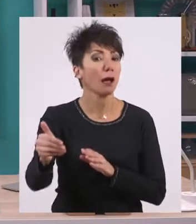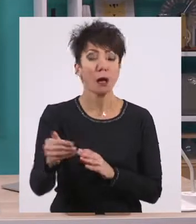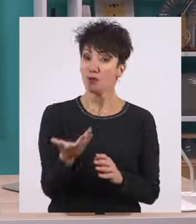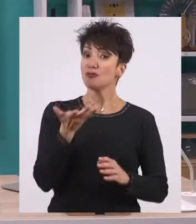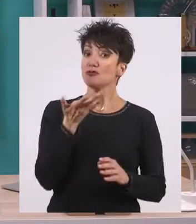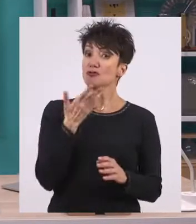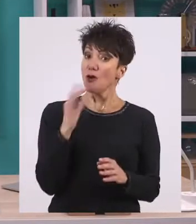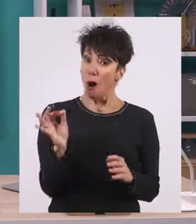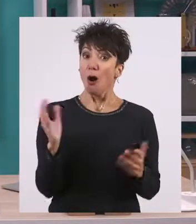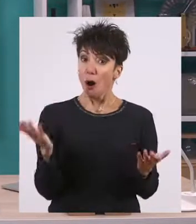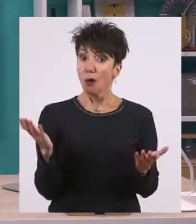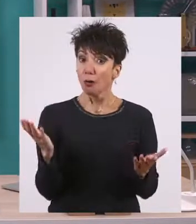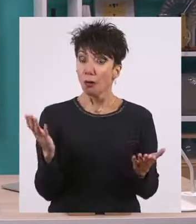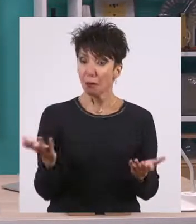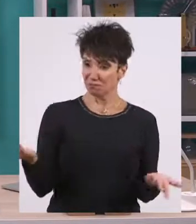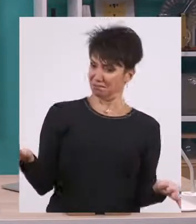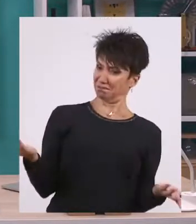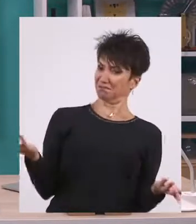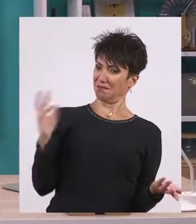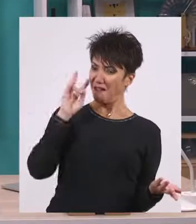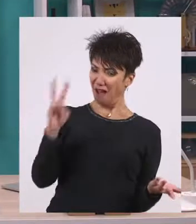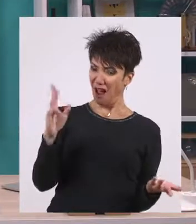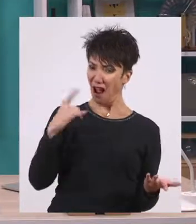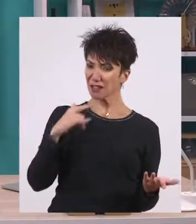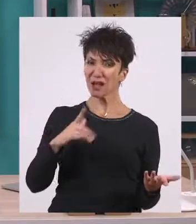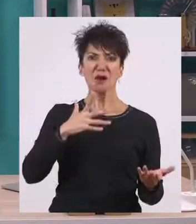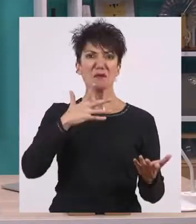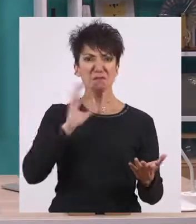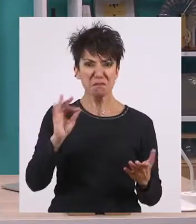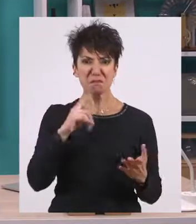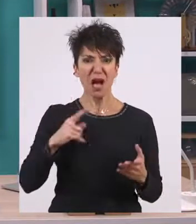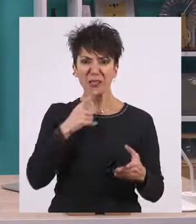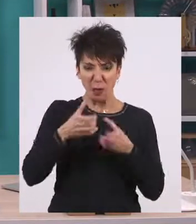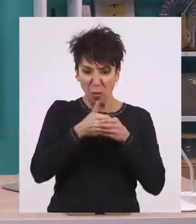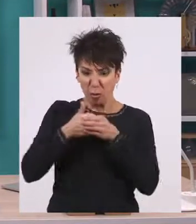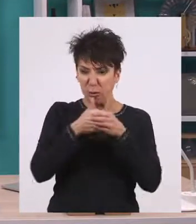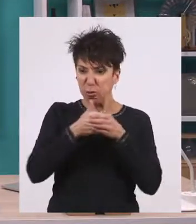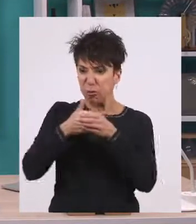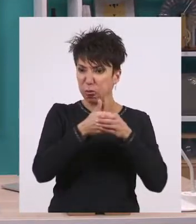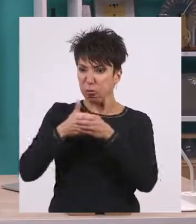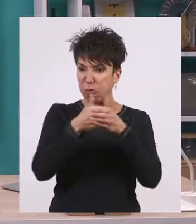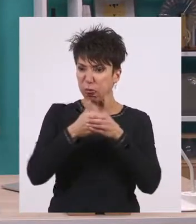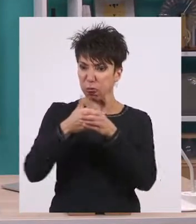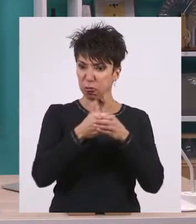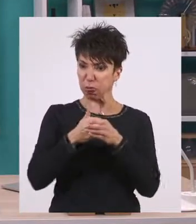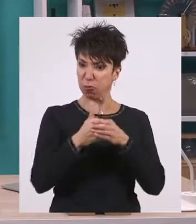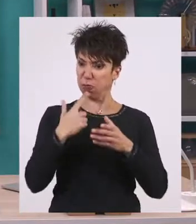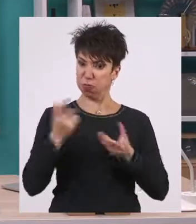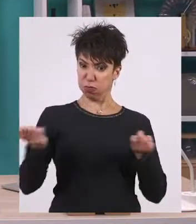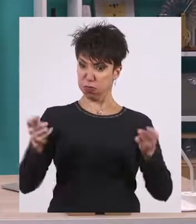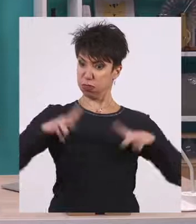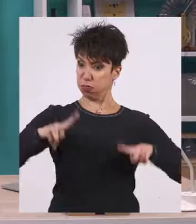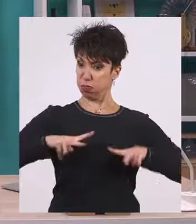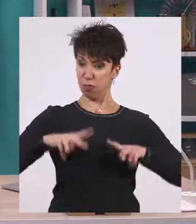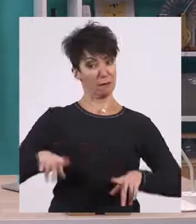κατηγόρησαν ότι δεν είχε δημοκρατία ή ολιγαρχία, αλλά γυναικοκρατία. Γιατί